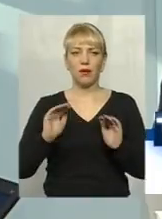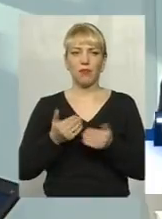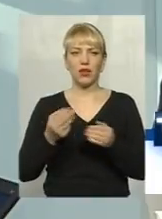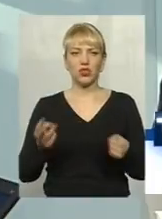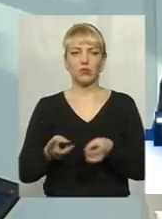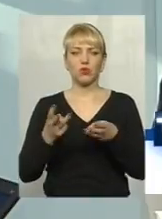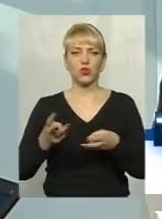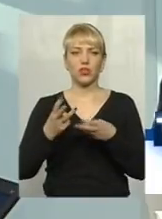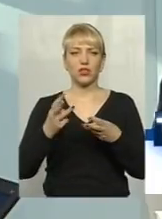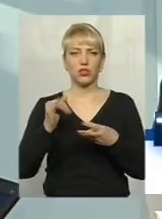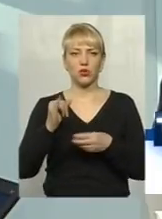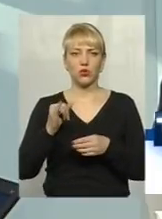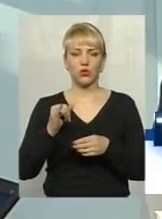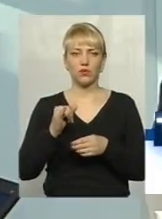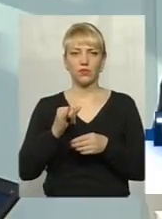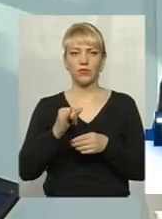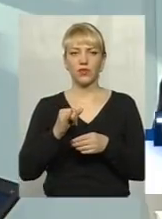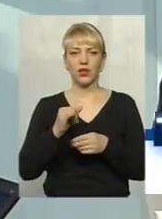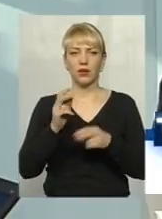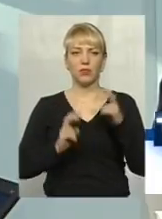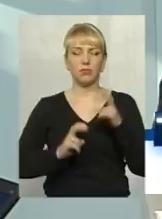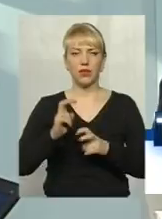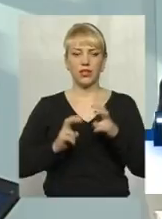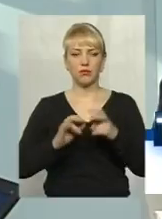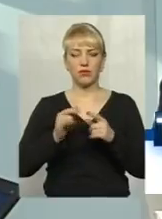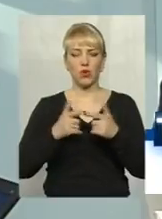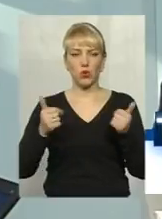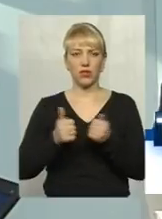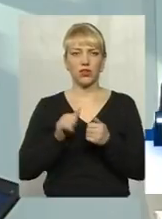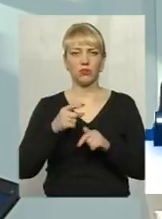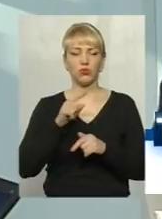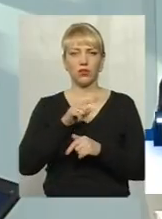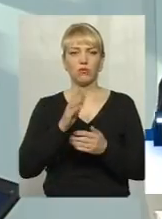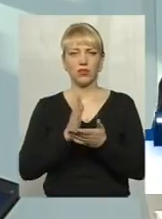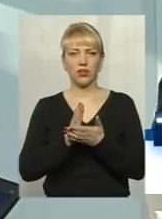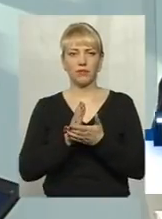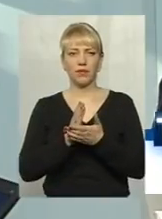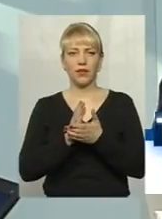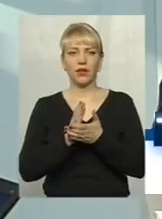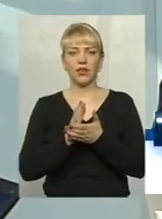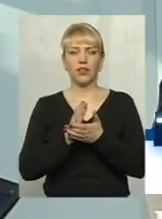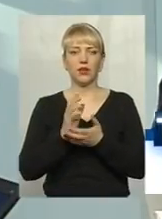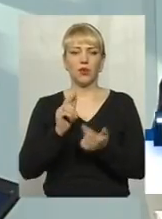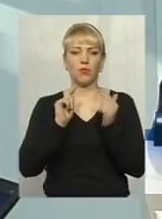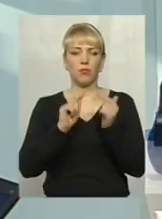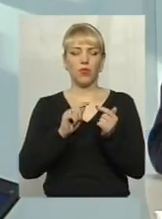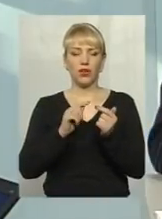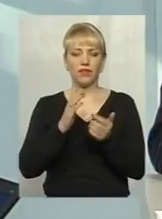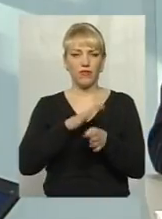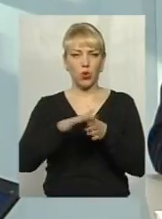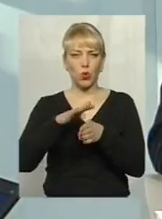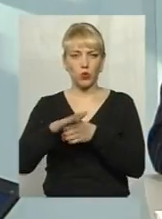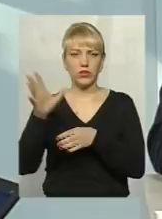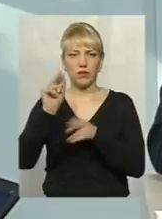на підприємствах, установих організаціях, тому що там, звичайно, і шевихнені протипожежні норми, і є